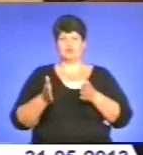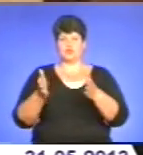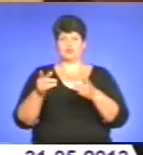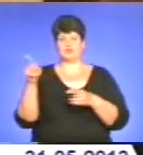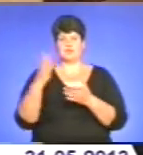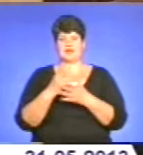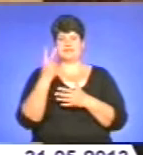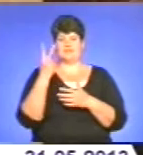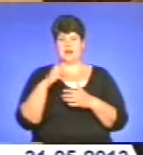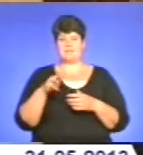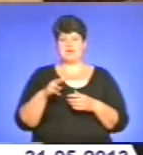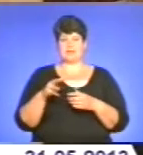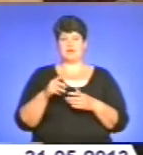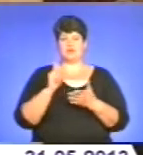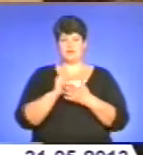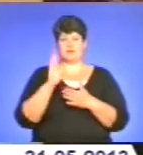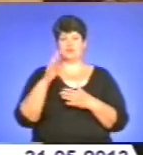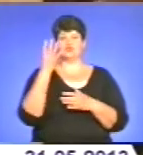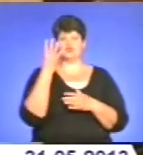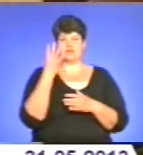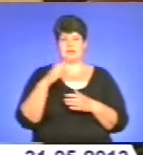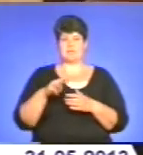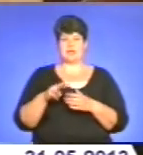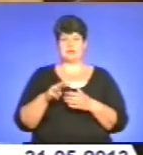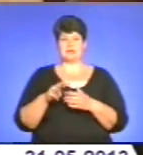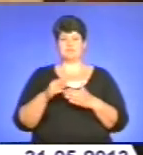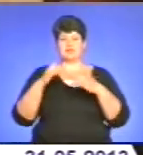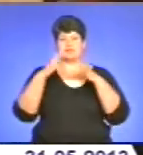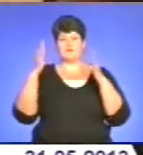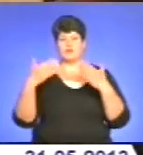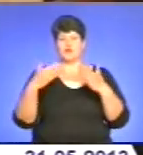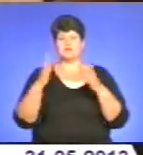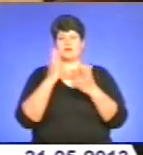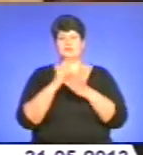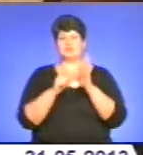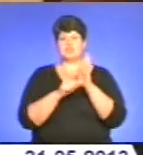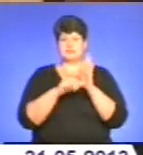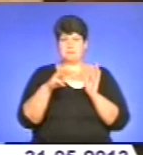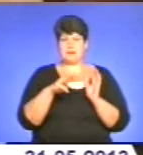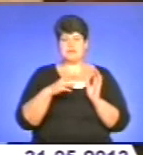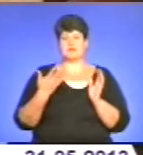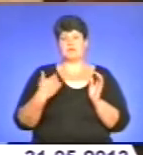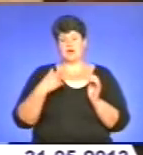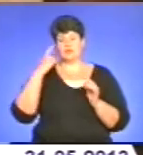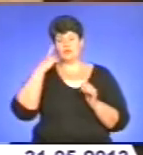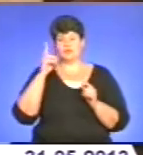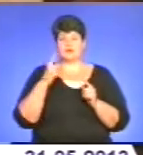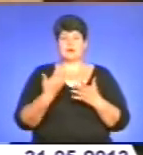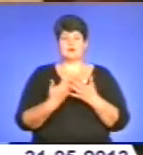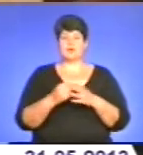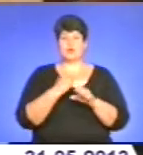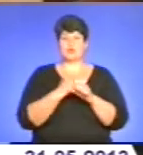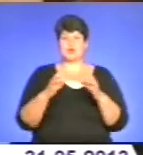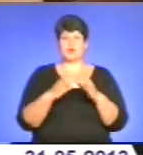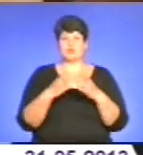метри має, вона має бути по стандартам 4 метри, на поворотах там має бути до 6 метрів. Думаю, що вже якраз робоча група до цього